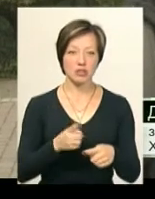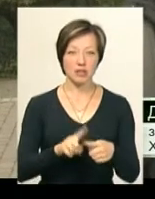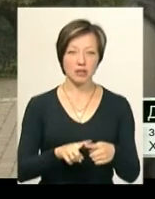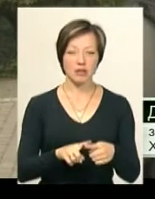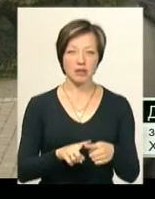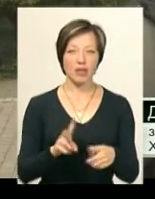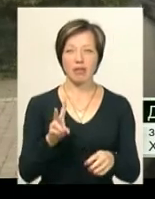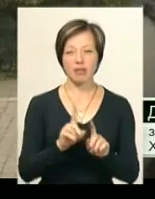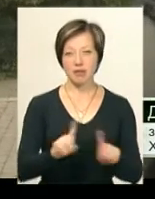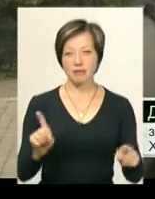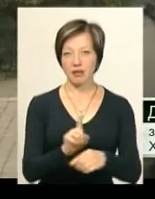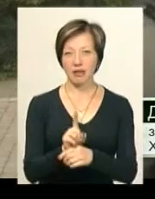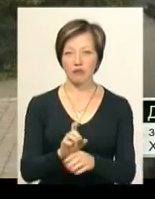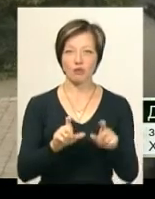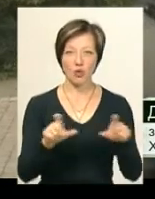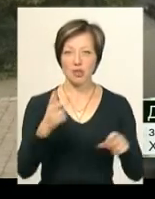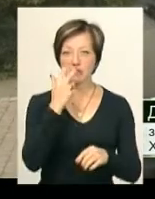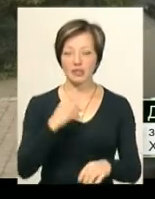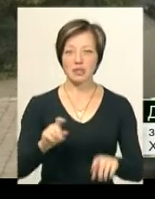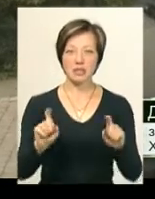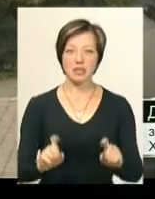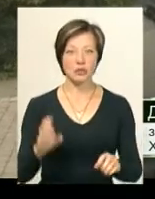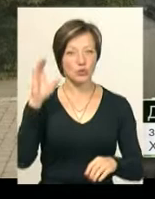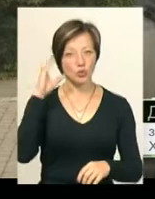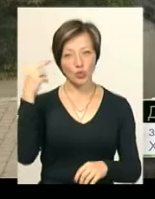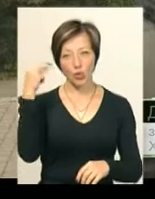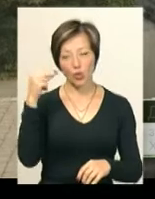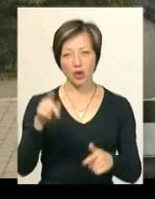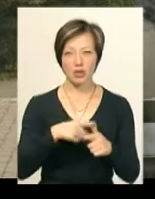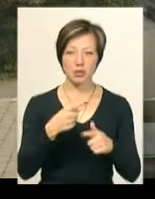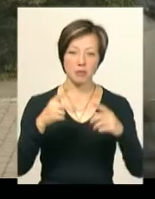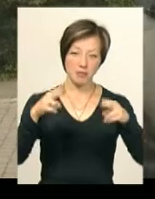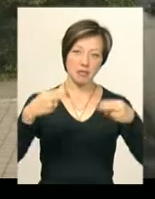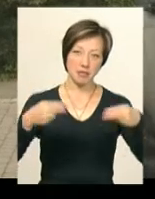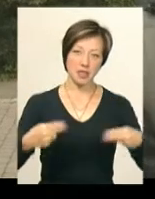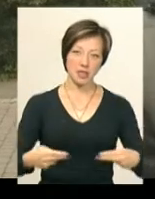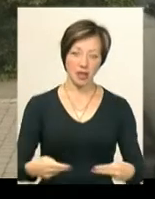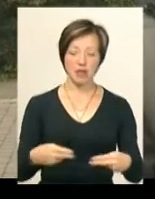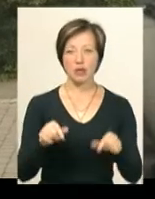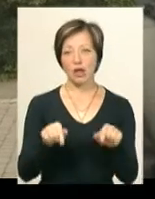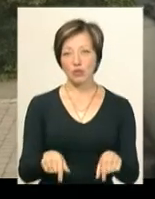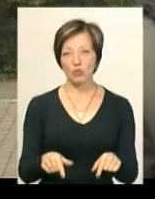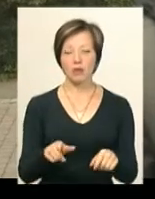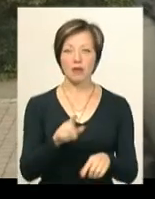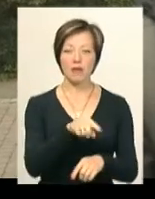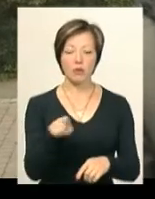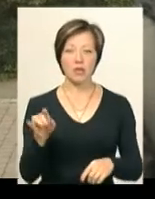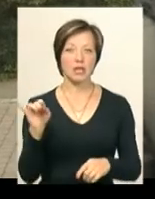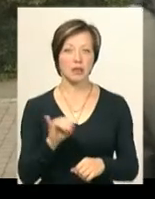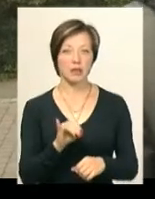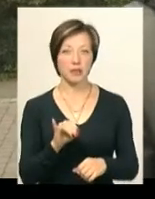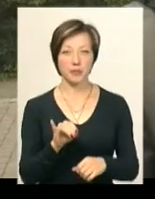нестандартно. В школах вони звикли сидіти і слухати урок чи презентацію, а тут вони і